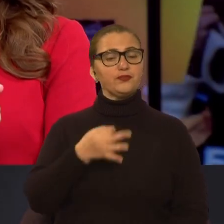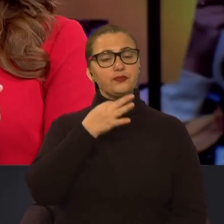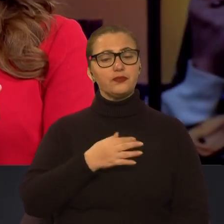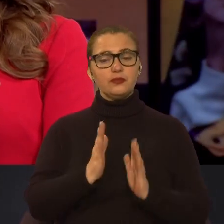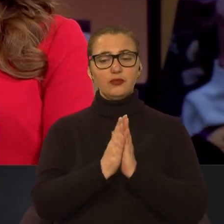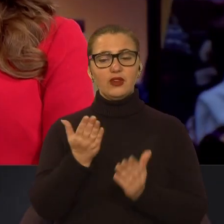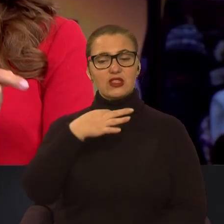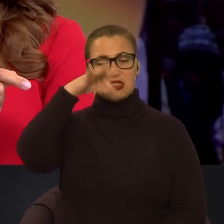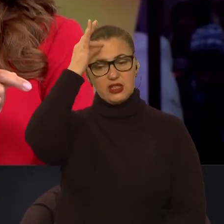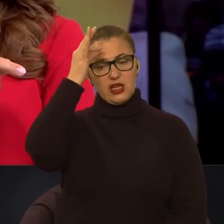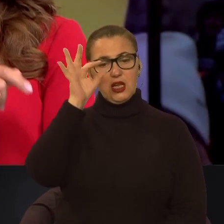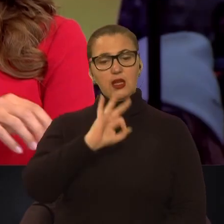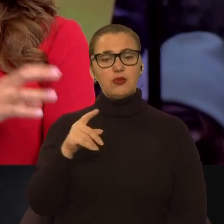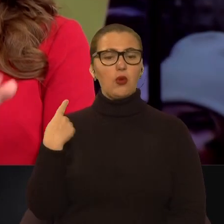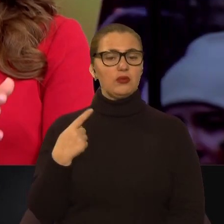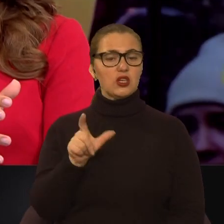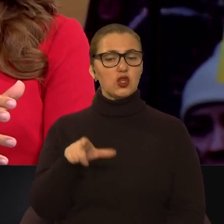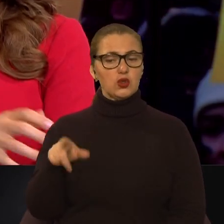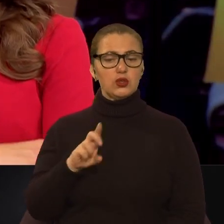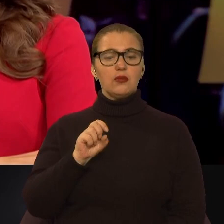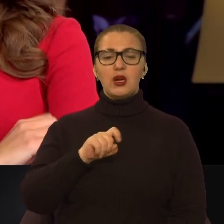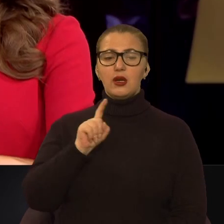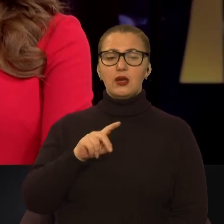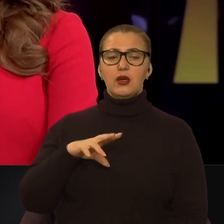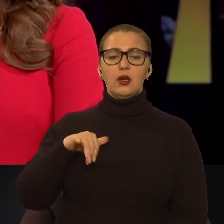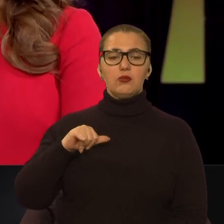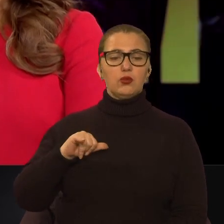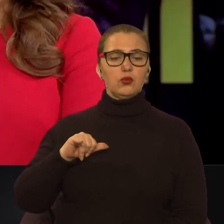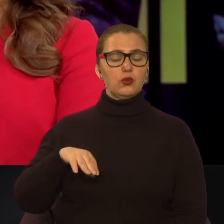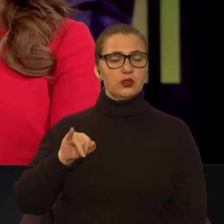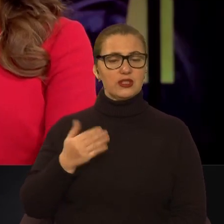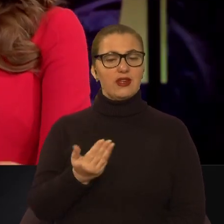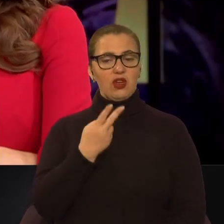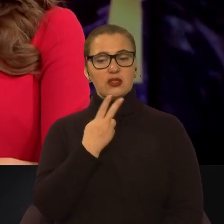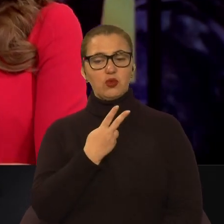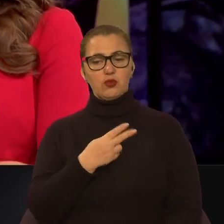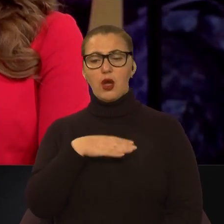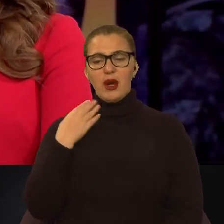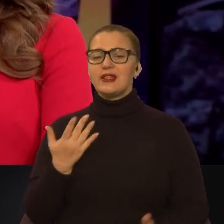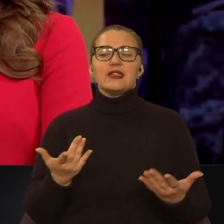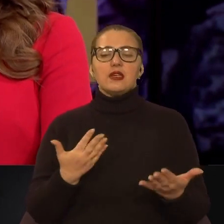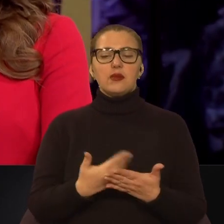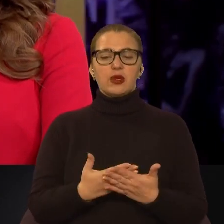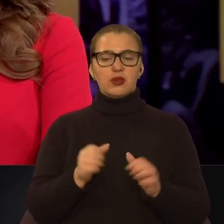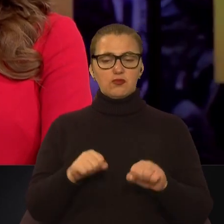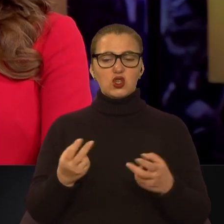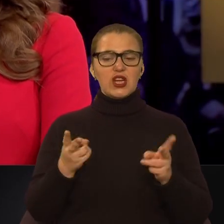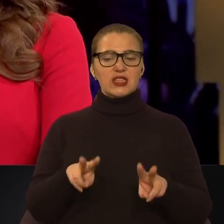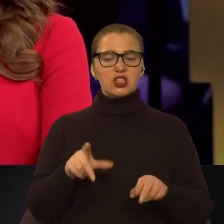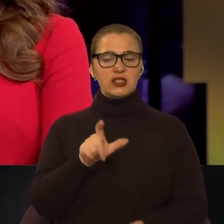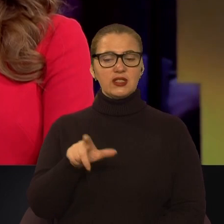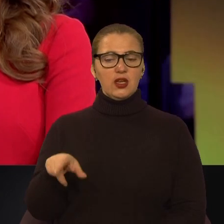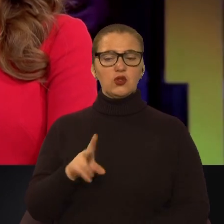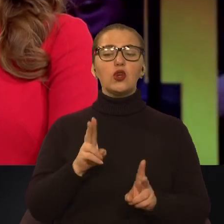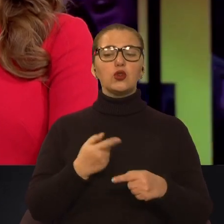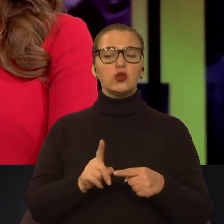от ви згадали про цивільних. В Бахмуті, за вашими спостереженнями, багато? От скільки приблизно може лишатись людей і